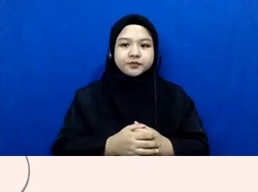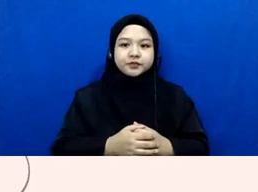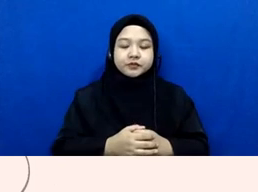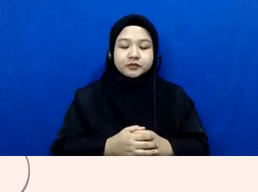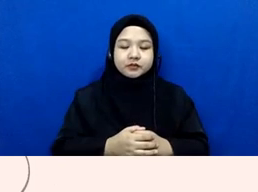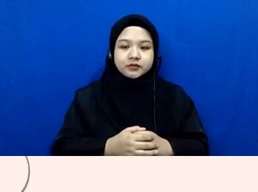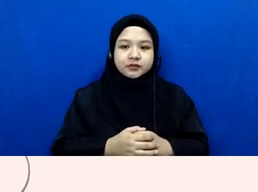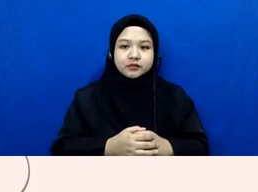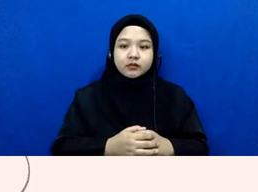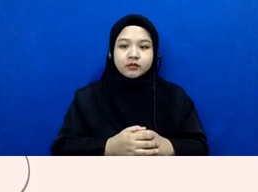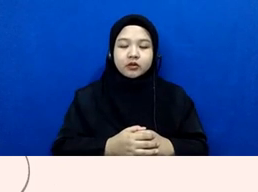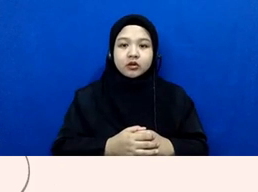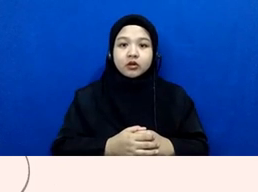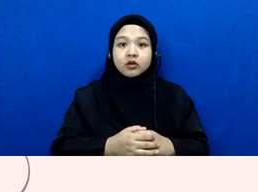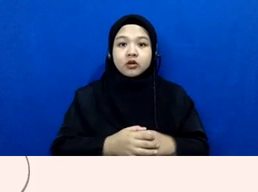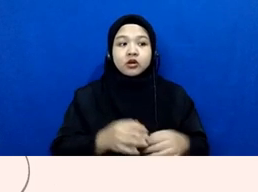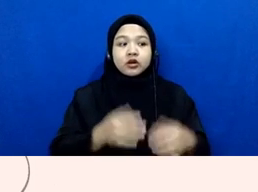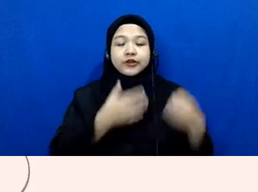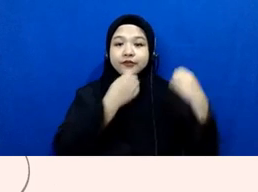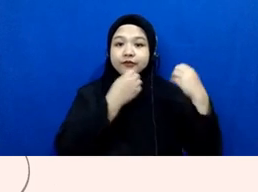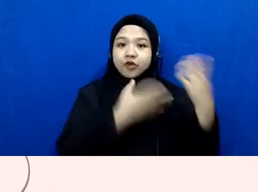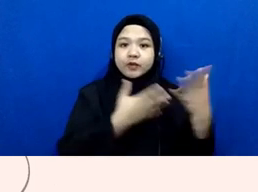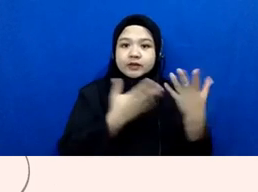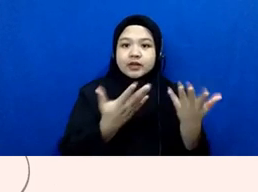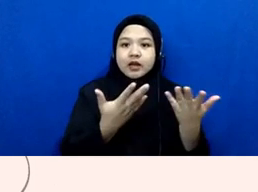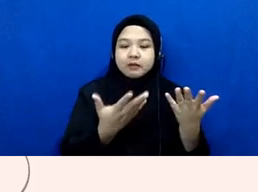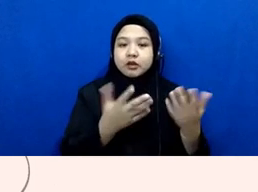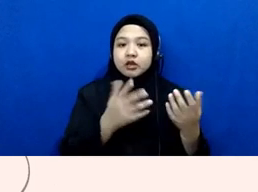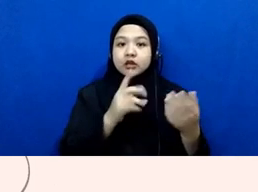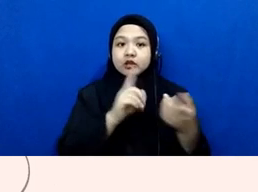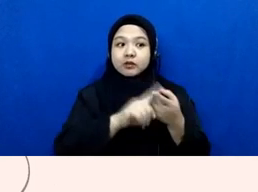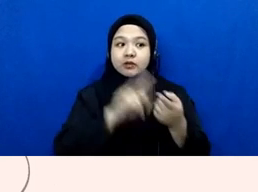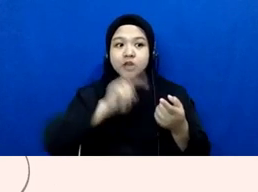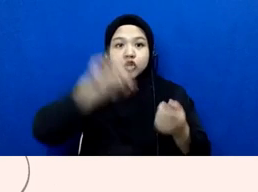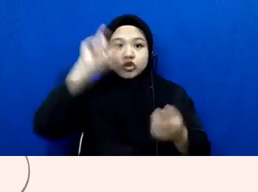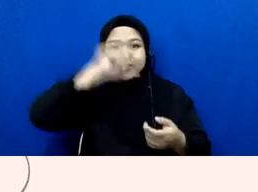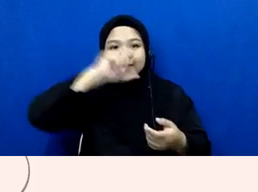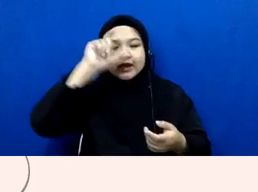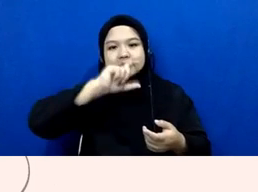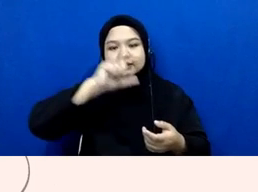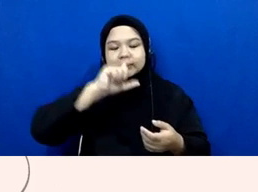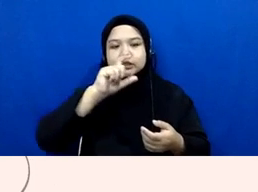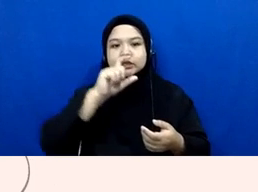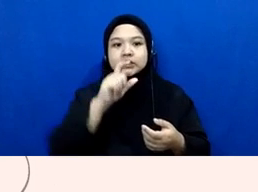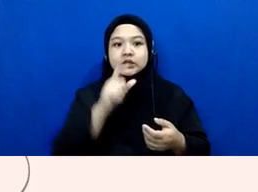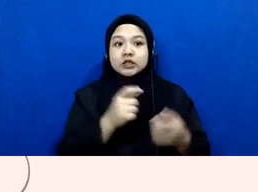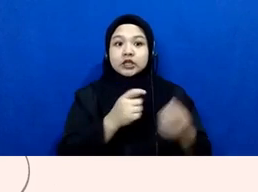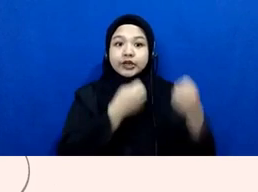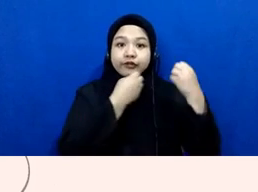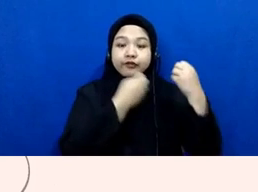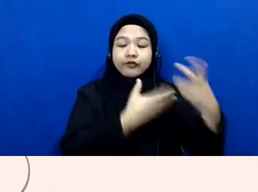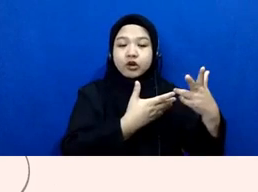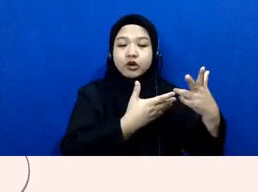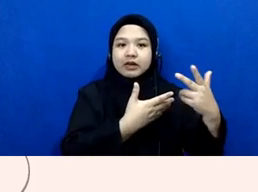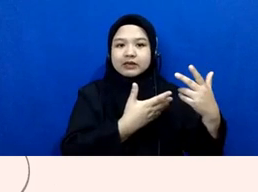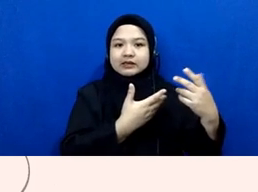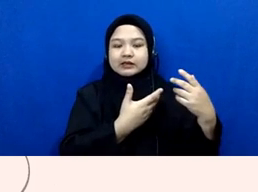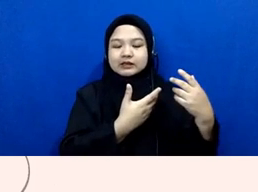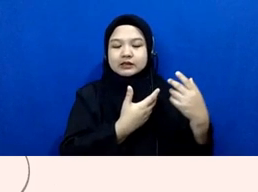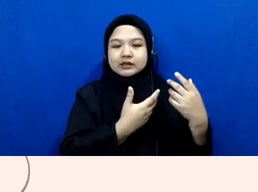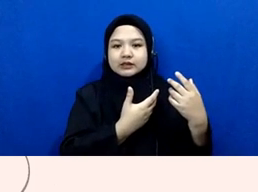namanya dan apa informasi yang harusnya teman-teman cari apa itu informasi yang masuk dalam